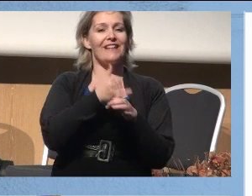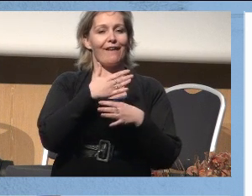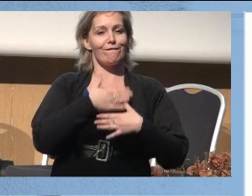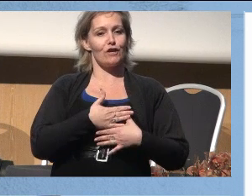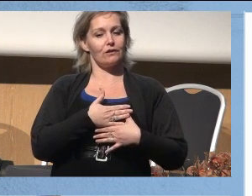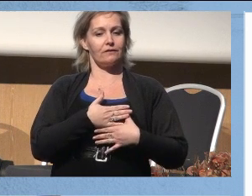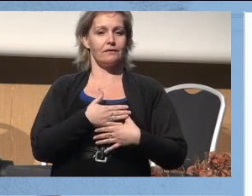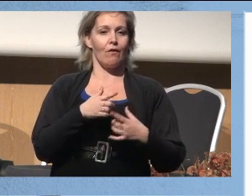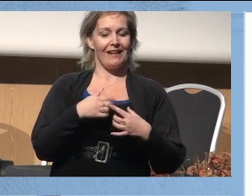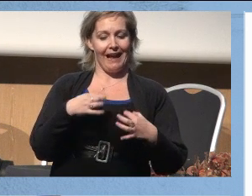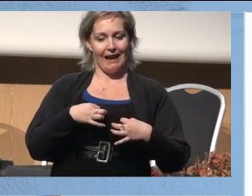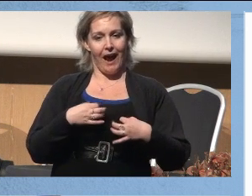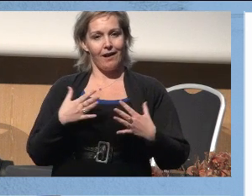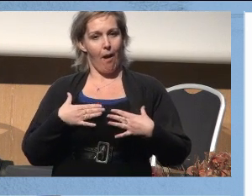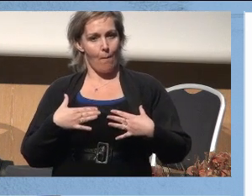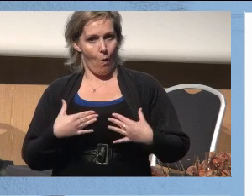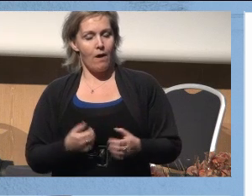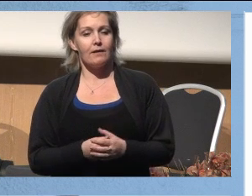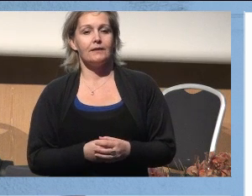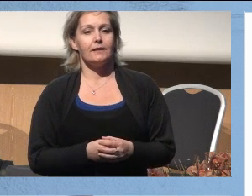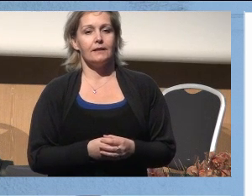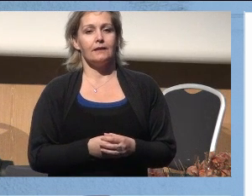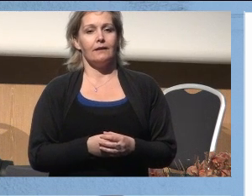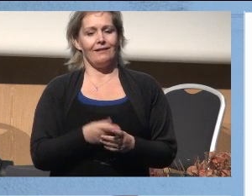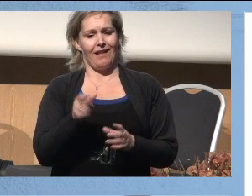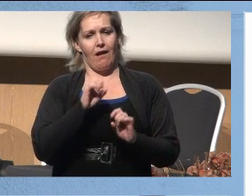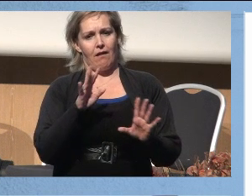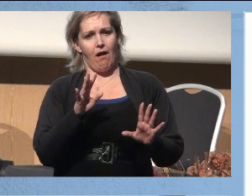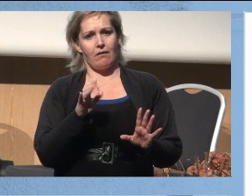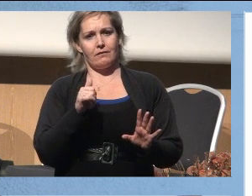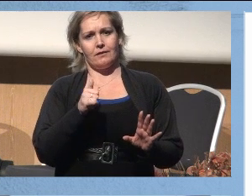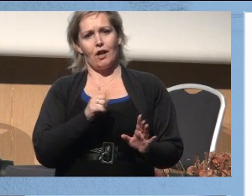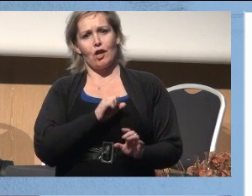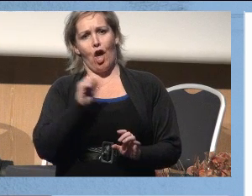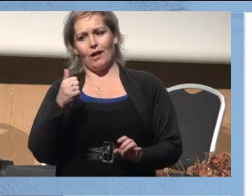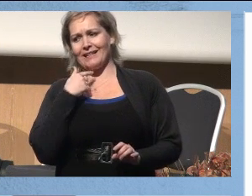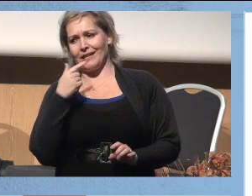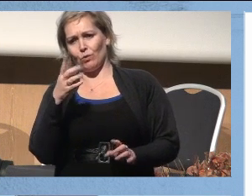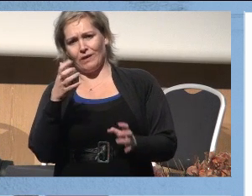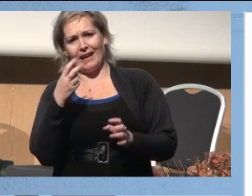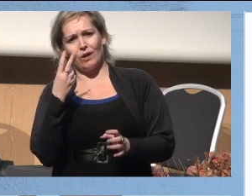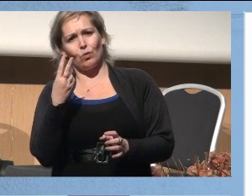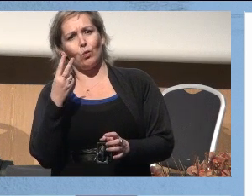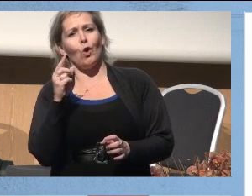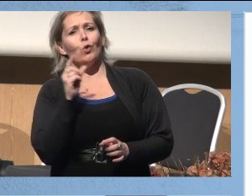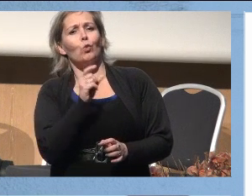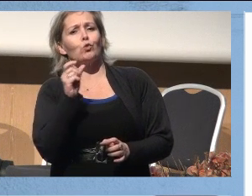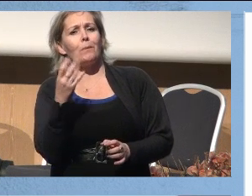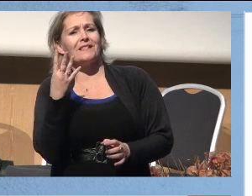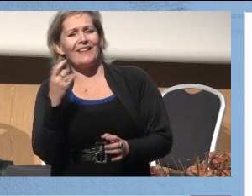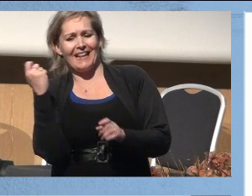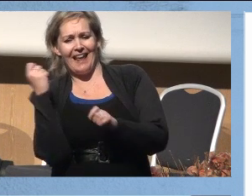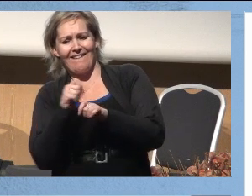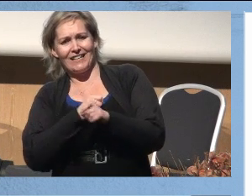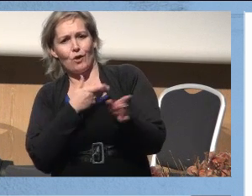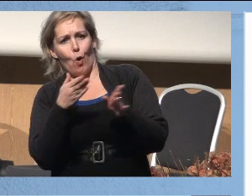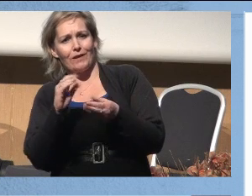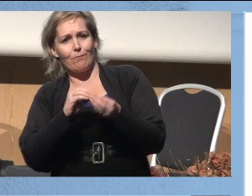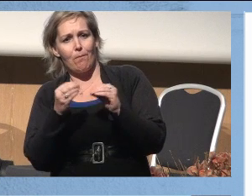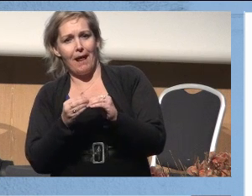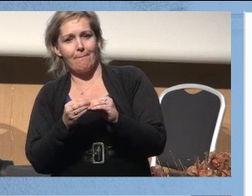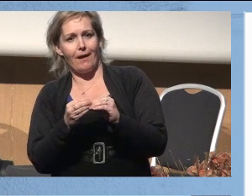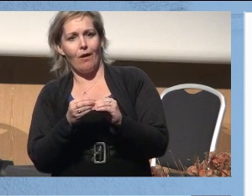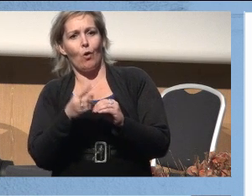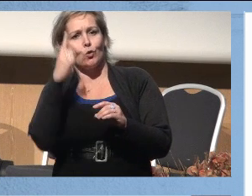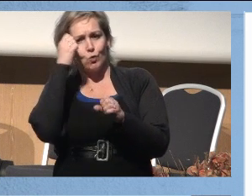fysiske uttrykk og hvilke klær de bærer. Klart at når karen til høyre her sier at du trenger to toms fire hvis du skal fikse dette problemet, så